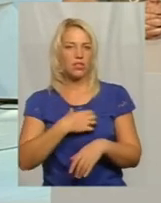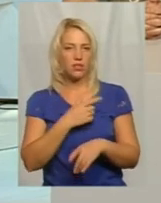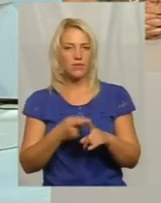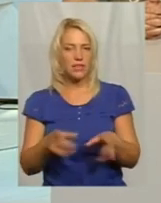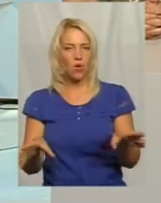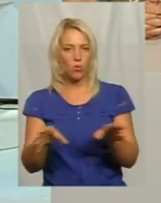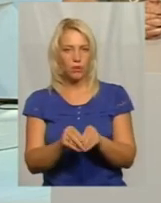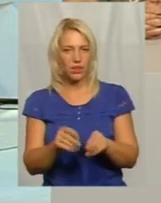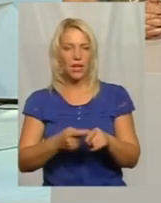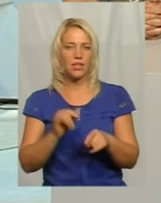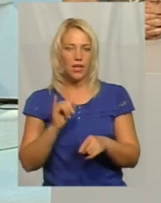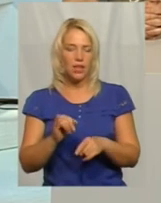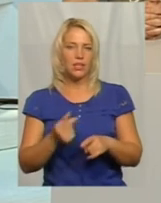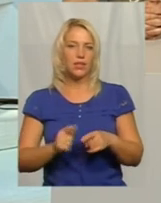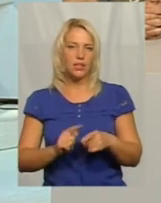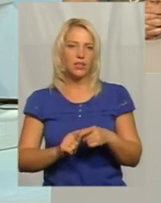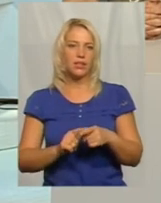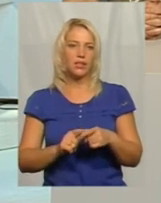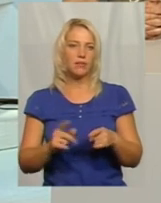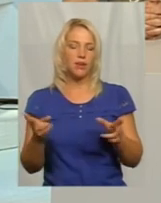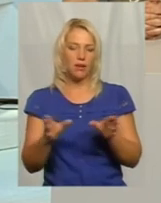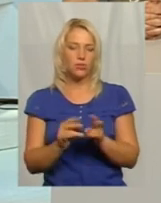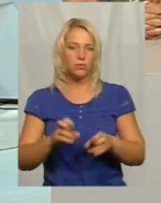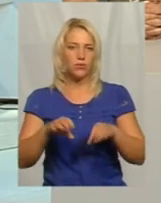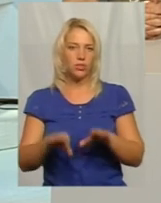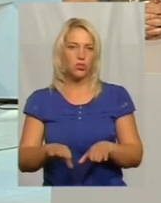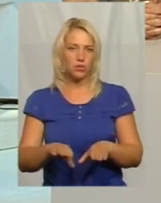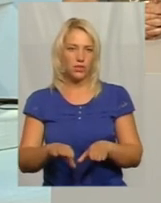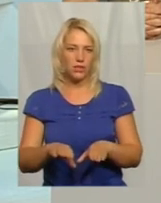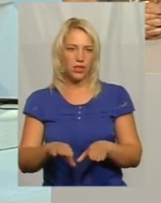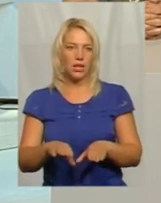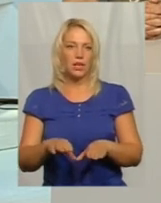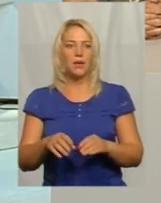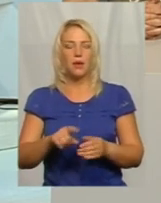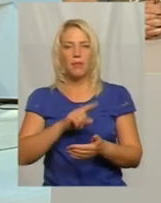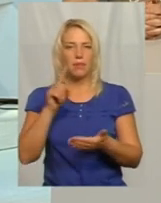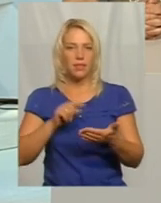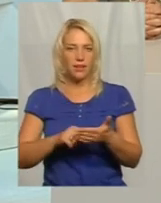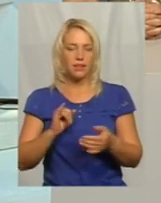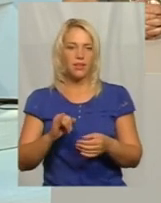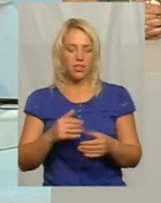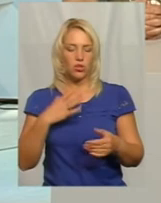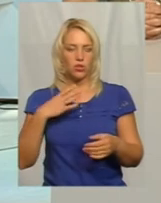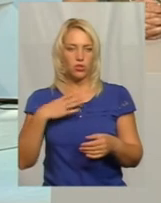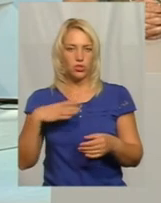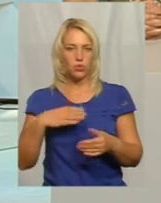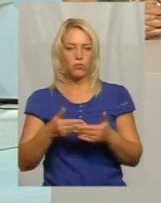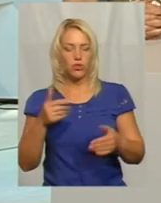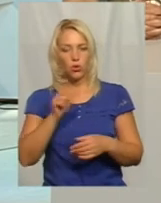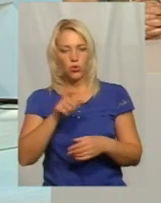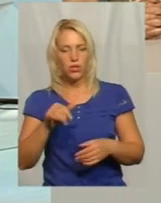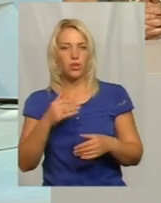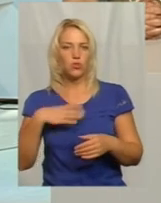'єднання, розмови та разом вирішувати питання. І ми очікуємо запитань від людей і очікуємо також їхні